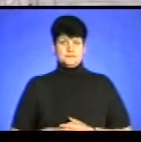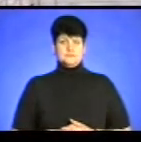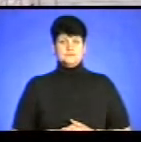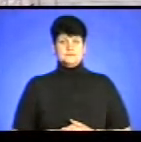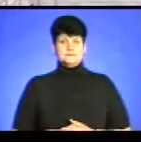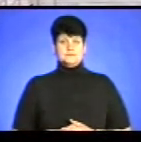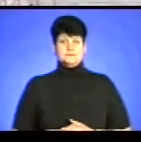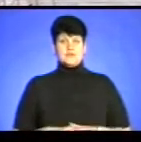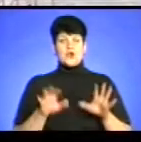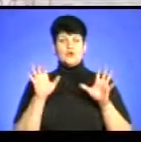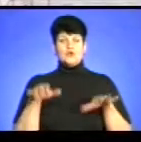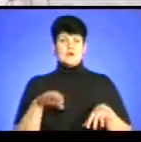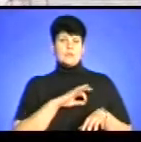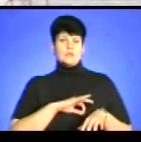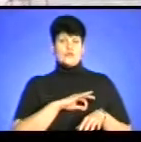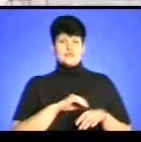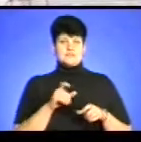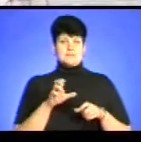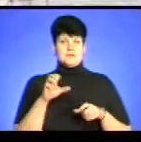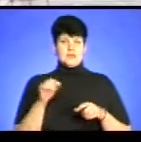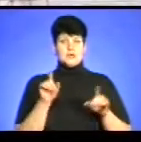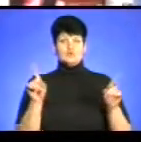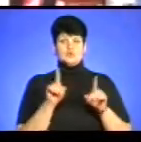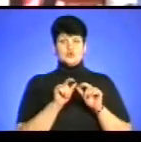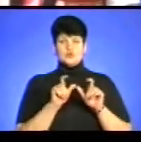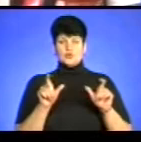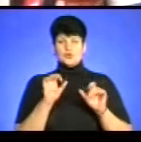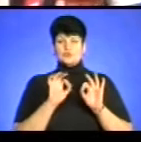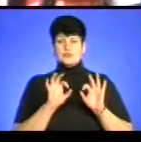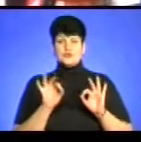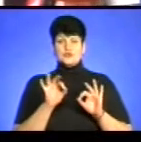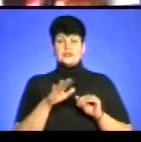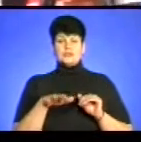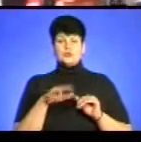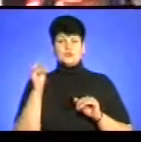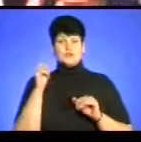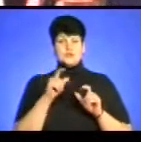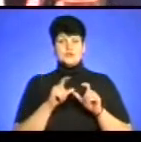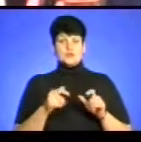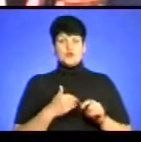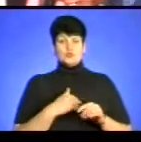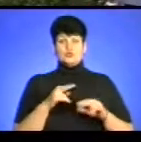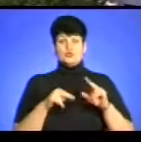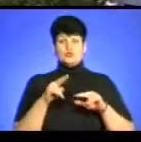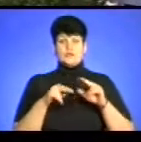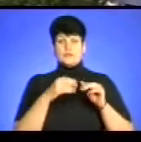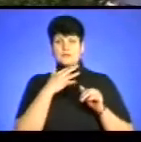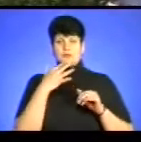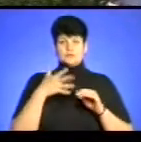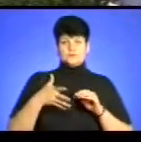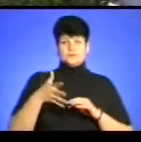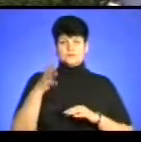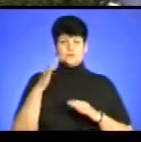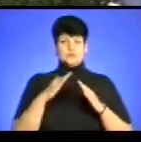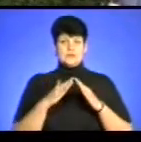Голова профспілки музичної школи розповідає, що на території навчального закладу хочуть збудувати багатоповерхівку.